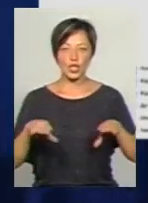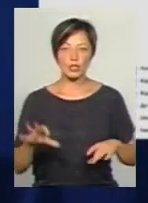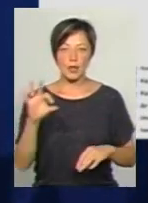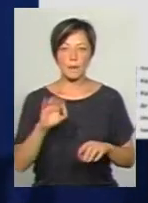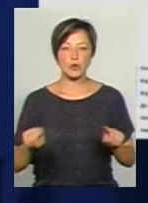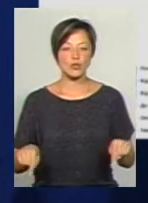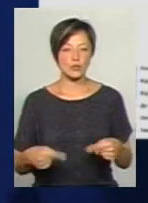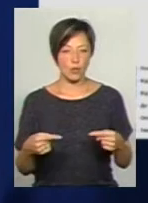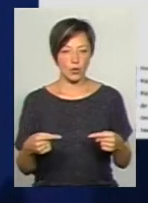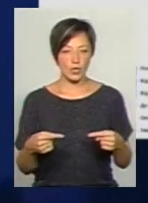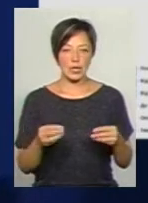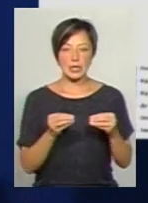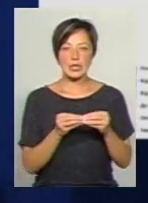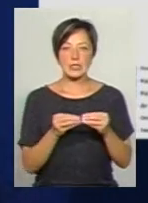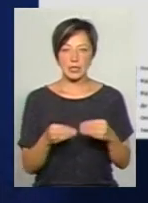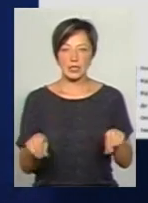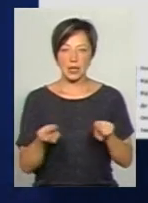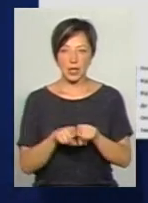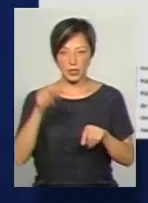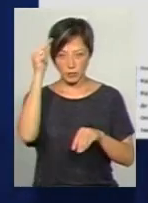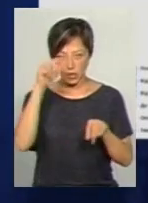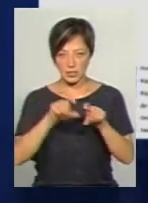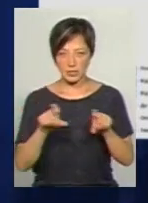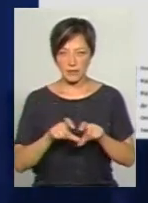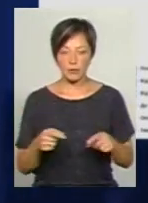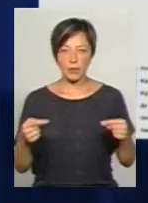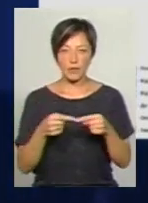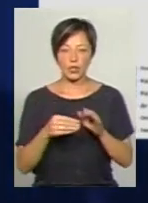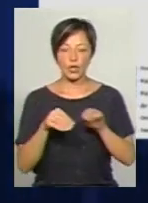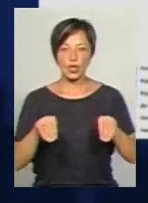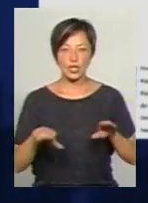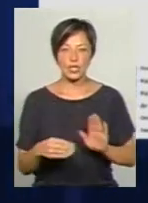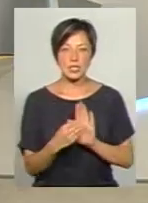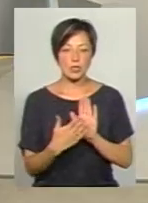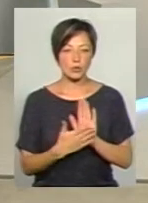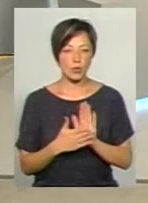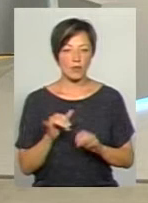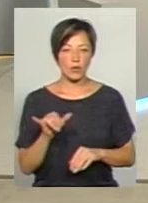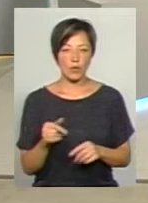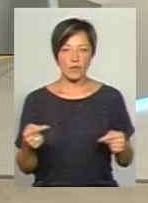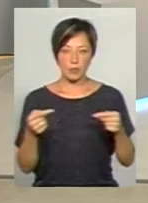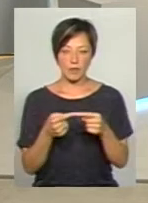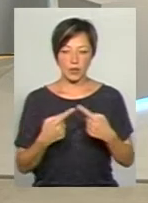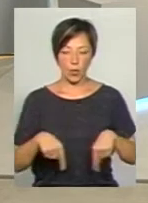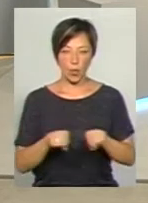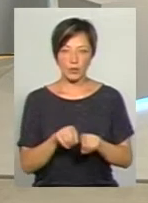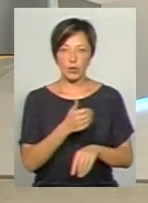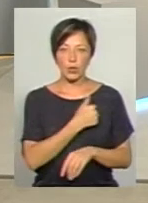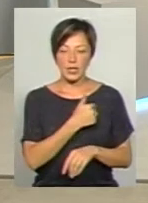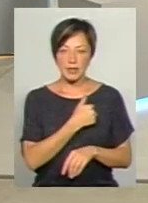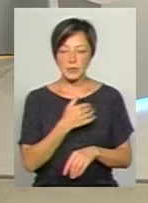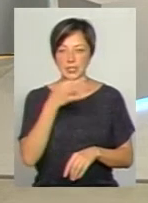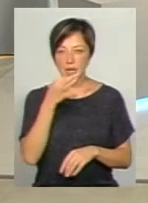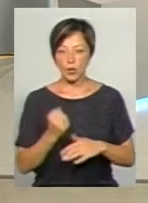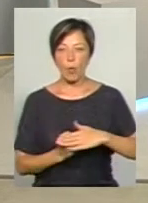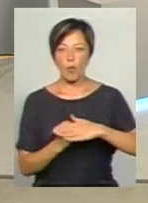створення 10 таких навчальних закладів. Відповідно, ці рішення зареєстровані у відповідних органах. Хотів би сказати, що опорна